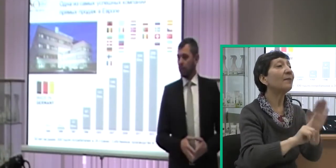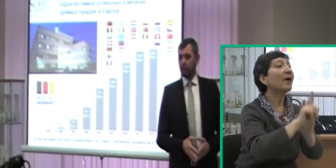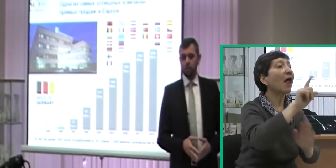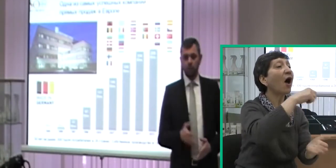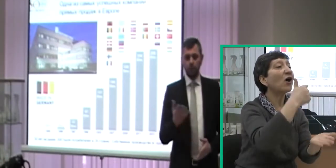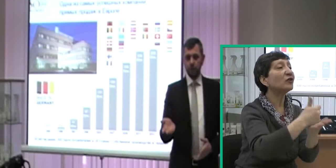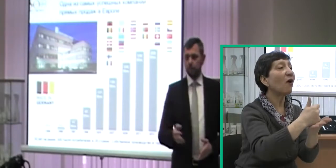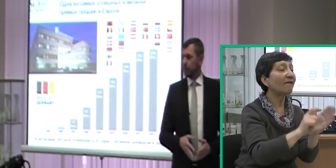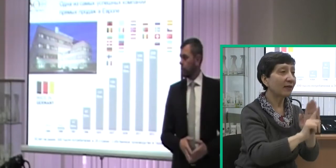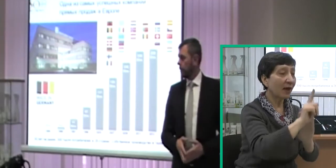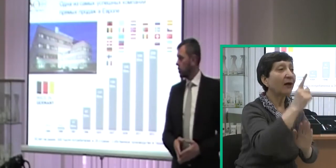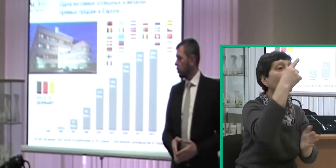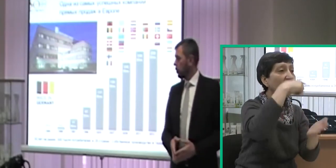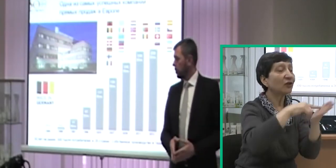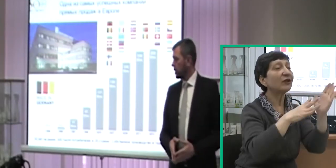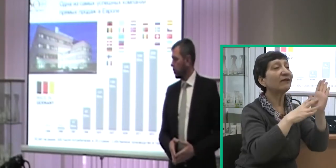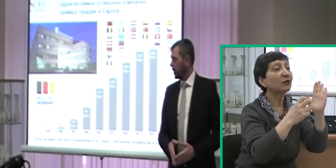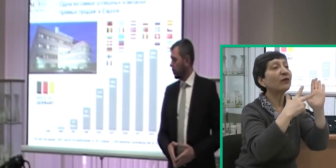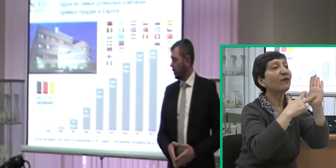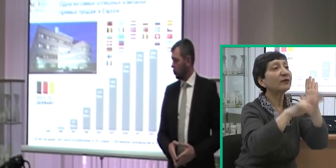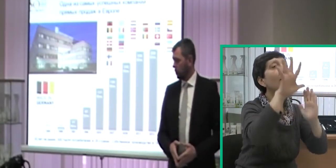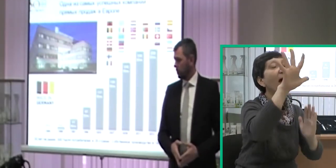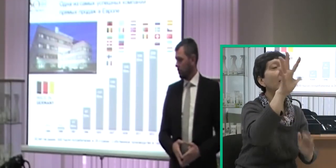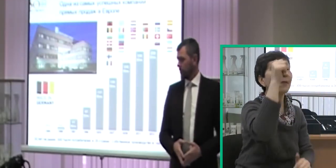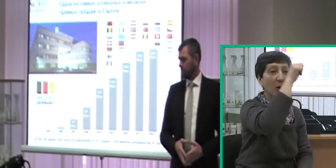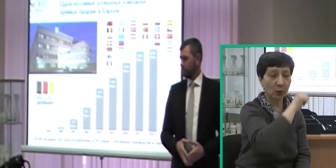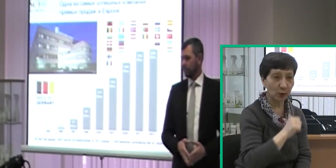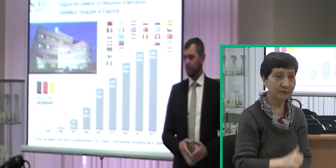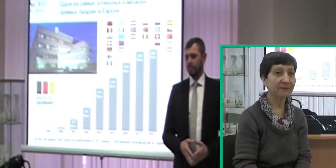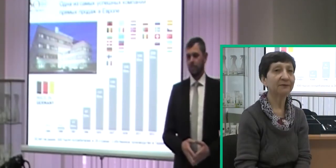Компания основана в 1985 году,